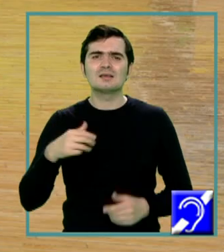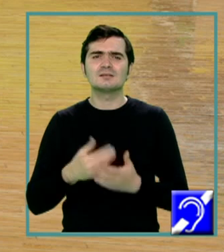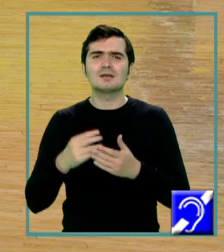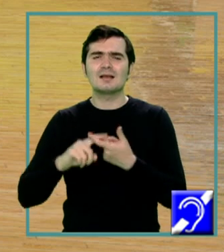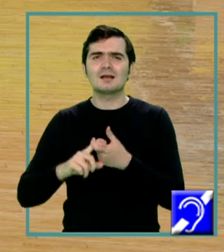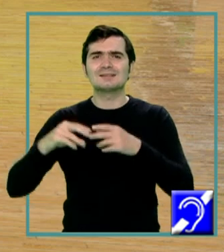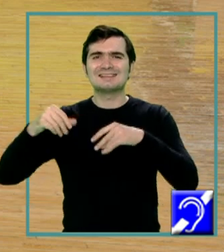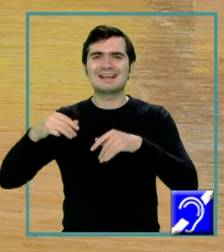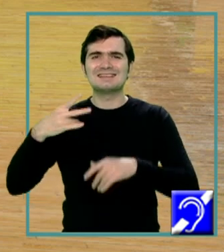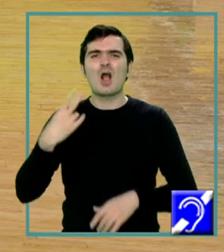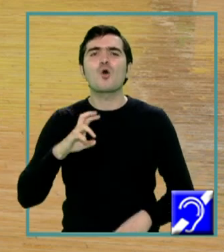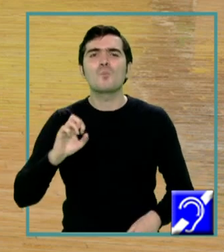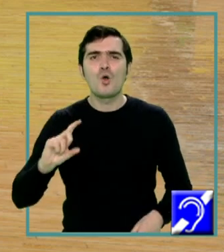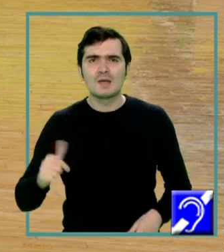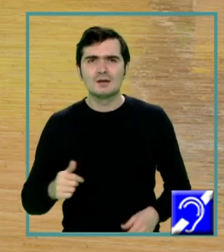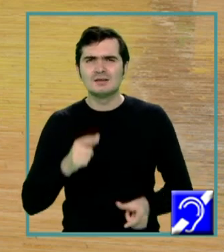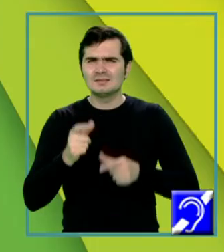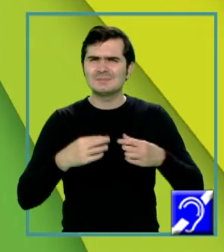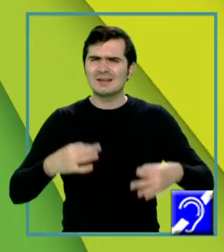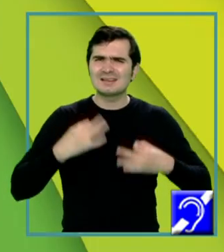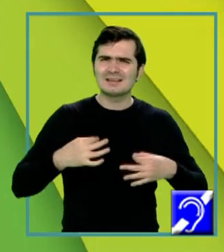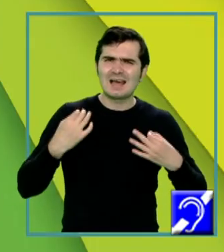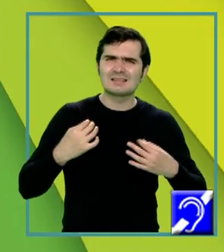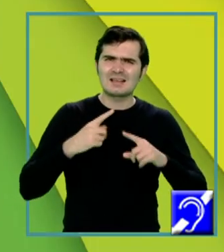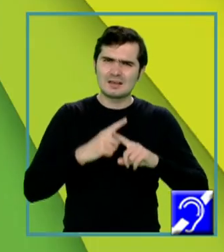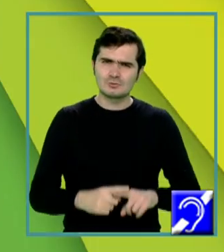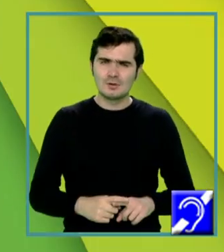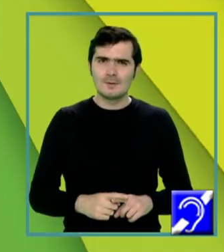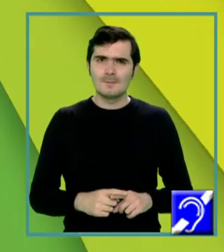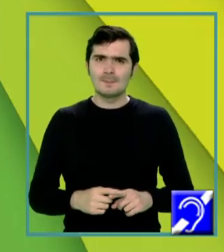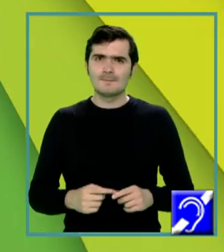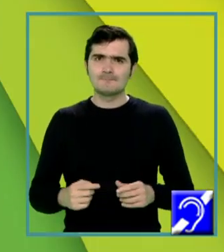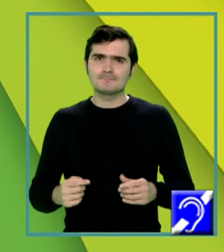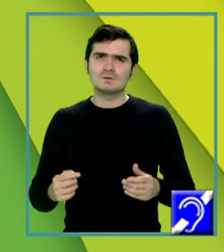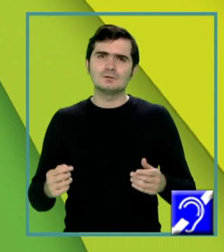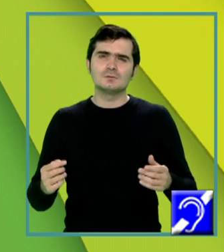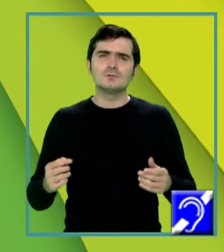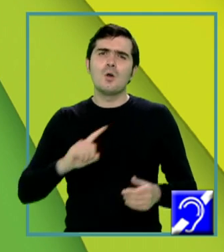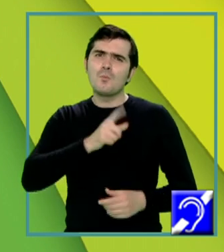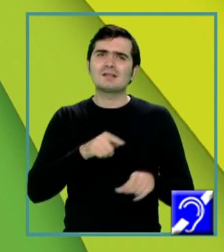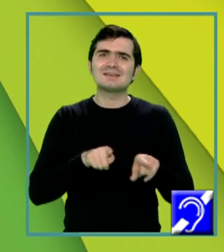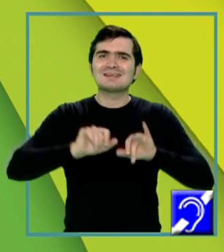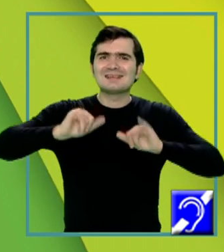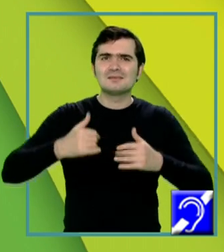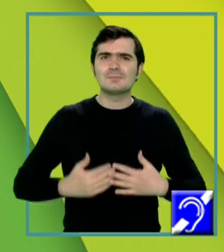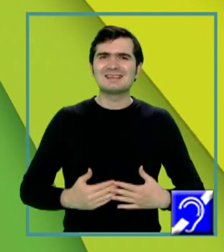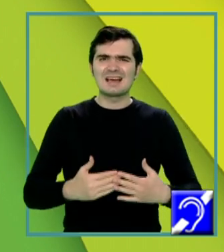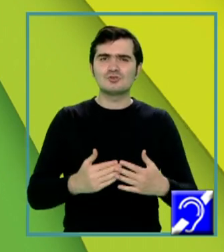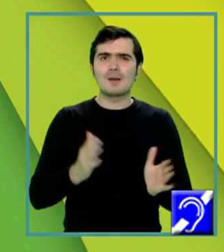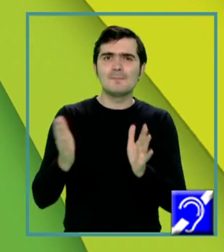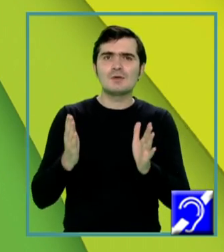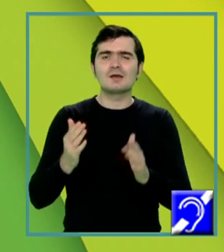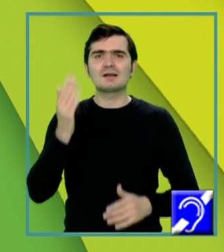Referitor la sănătatea reproducerii, fecundația sau concepția nu poate avea loc decât în perioada fertilă